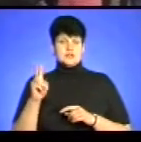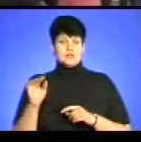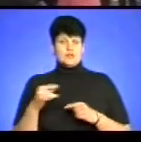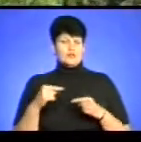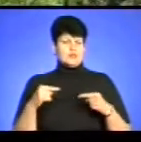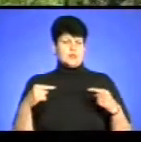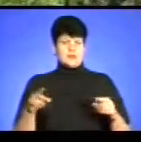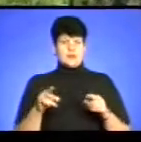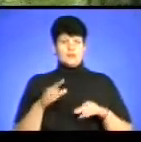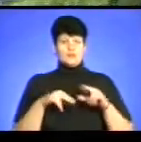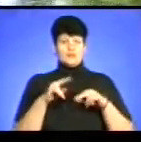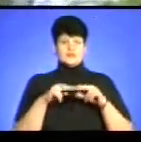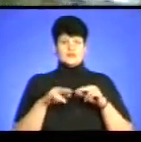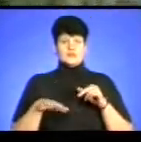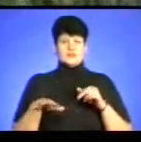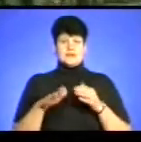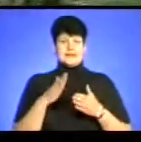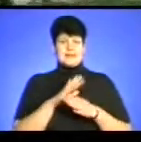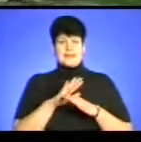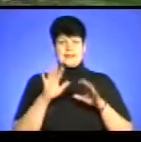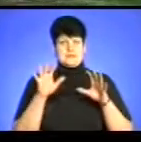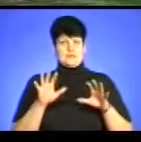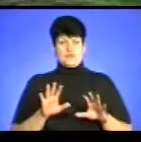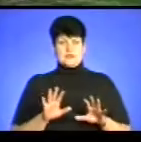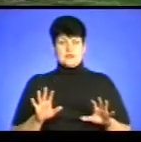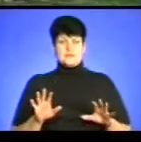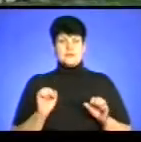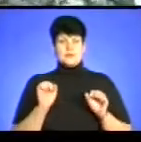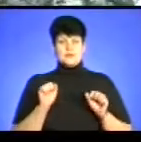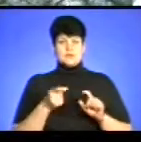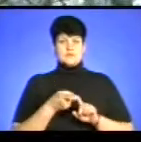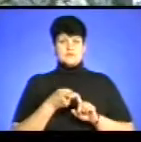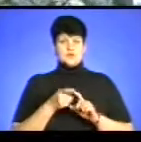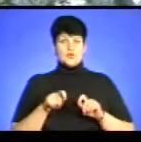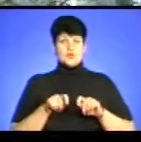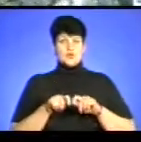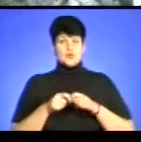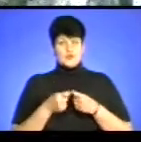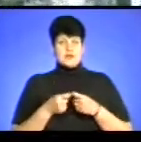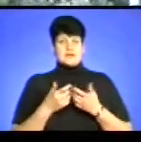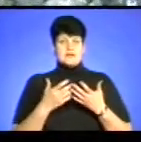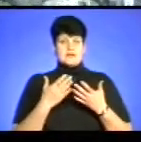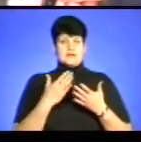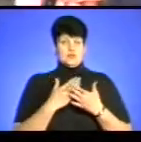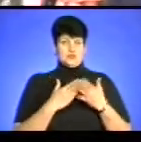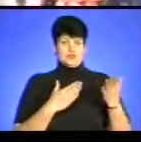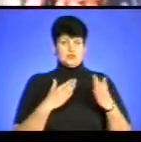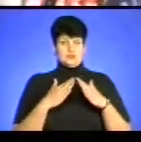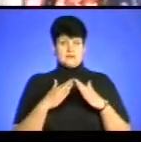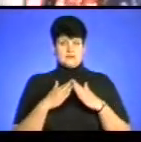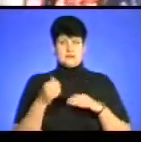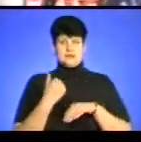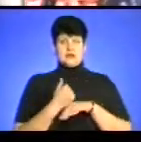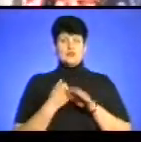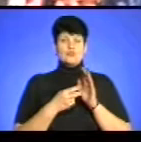будівництво на пришкільній території є незаконним і може призвести до руйнування існуючої будівлі. На генеральному